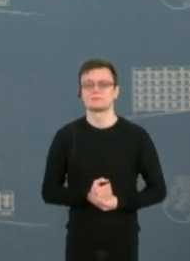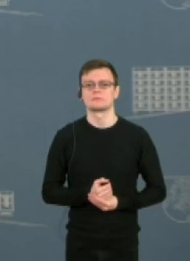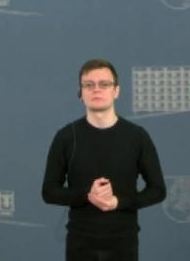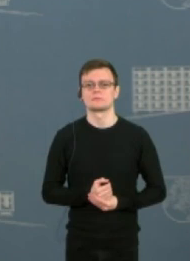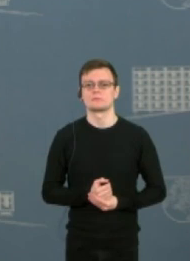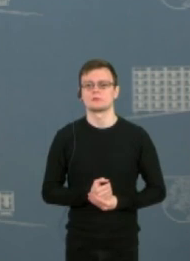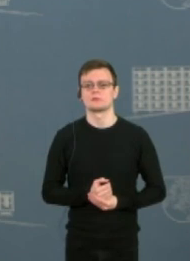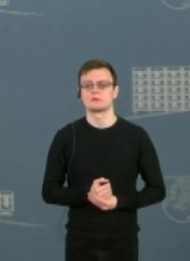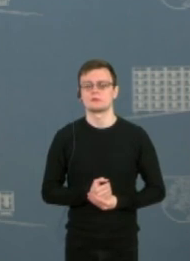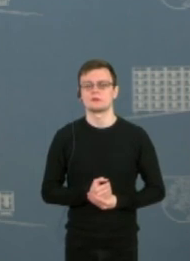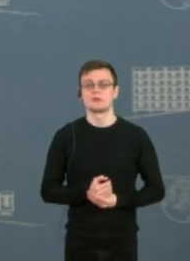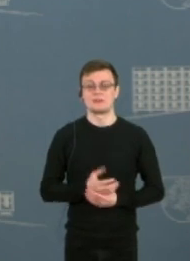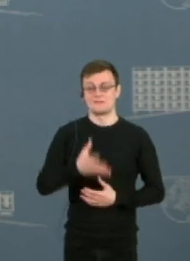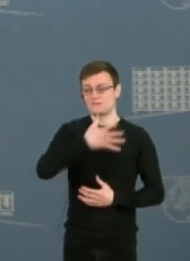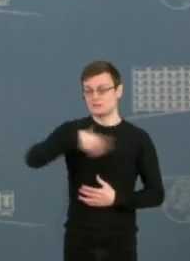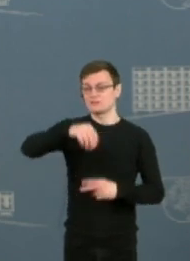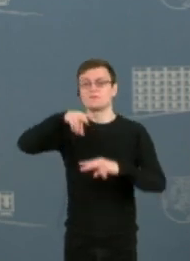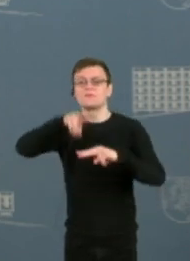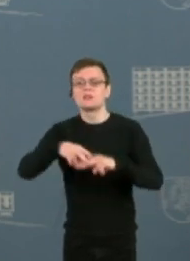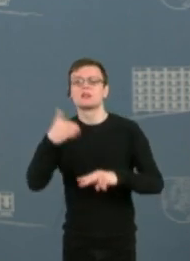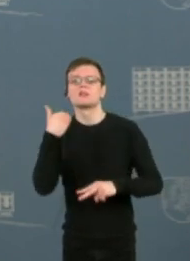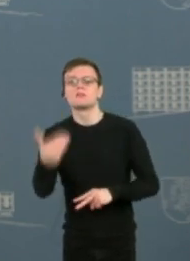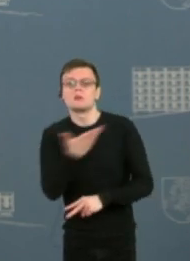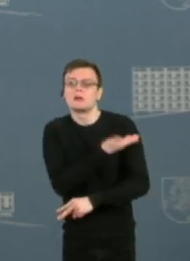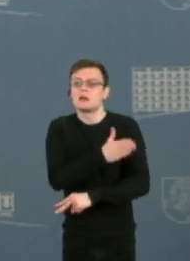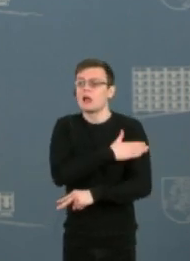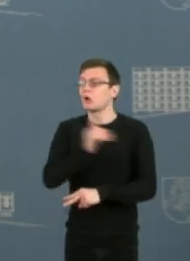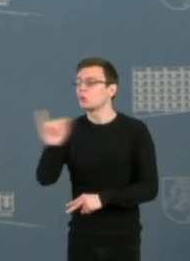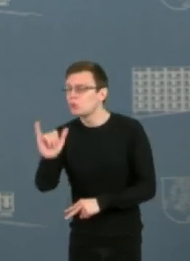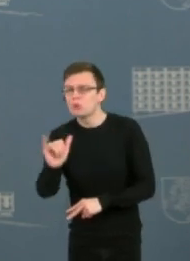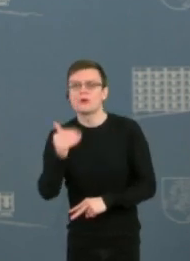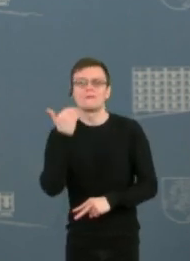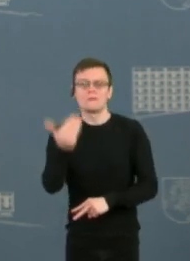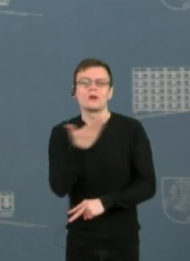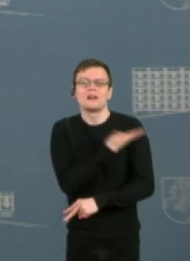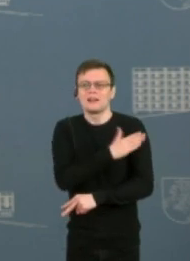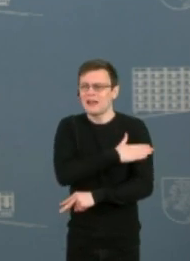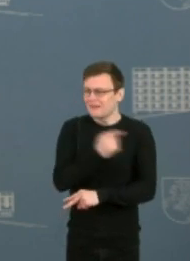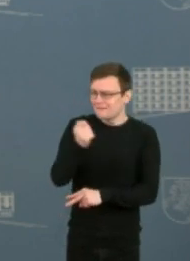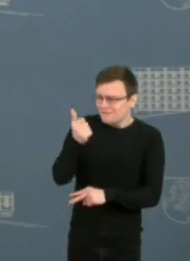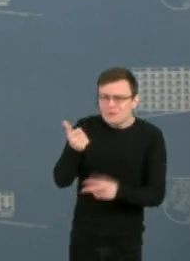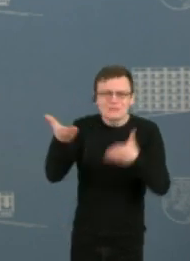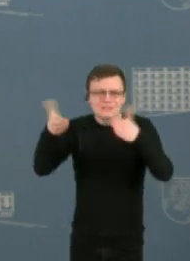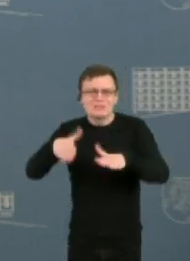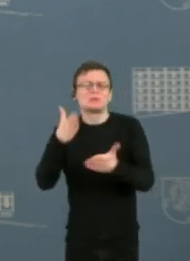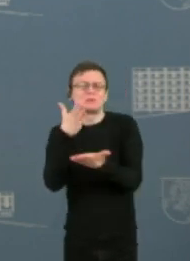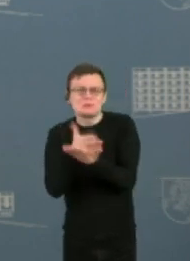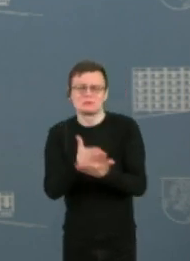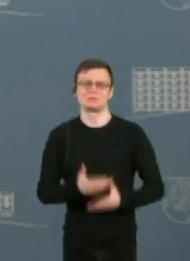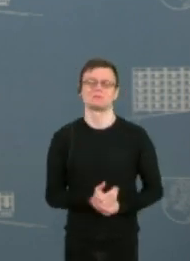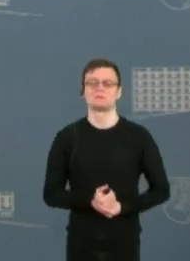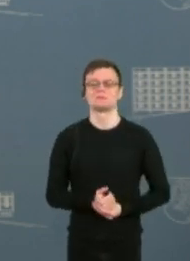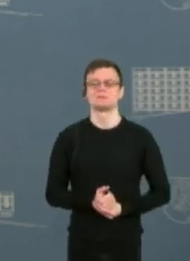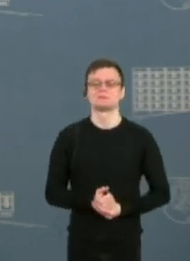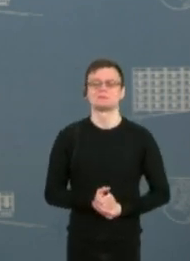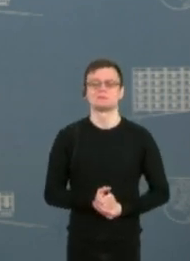lankai, kur plakai už širdęs, ten yra ir lankijos dalelite. Ir šis